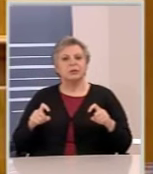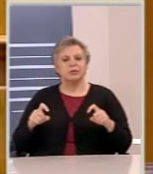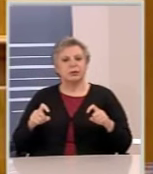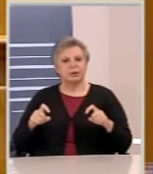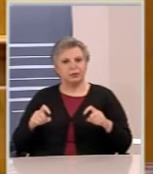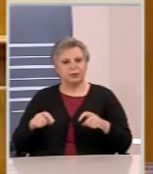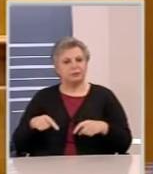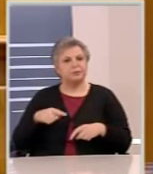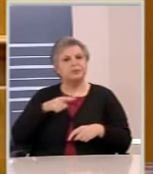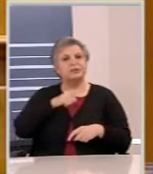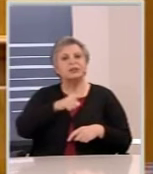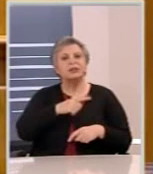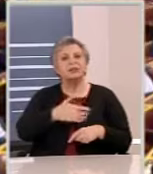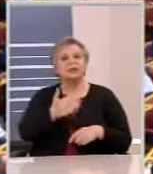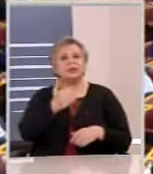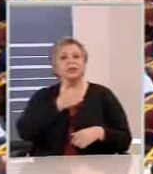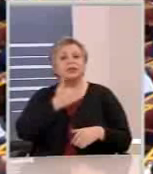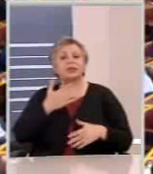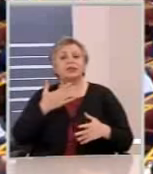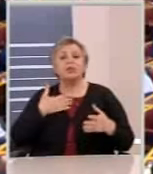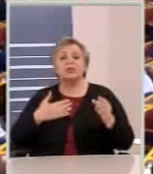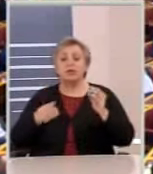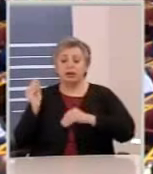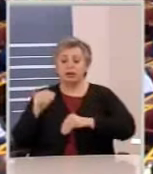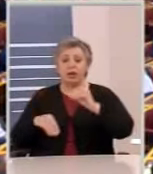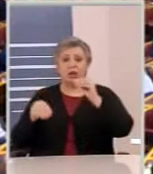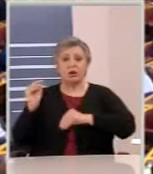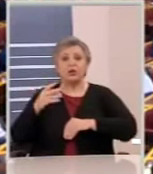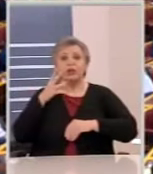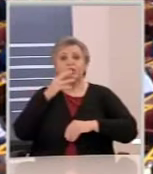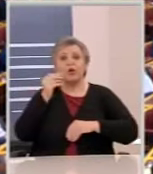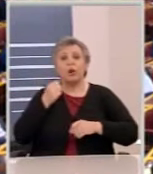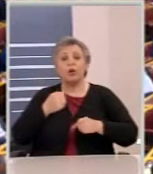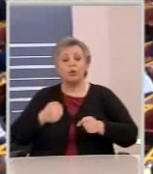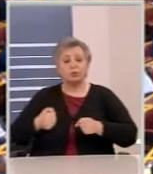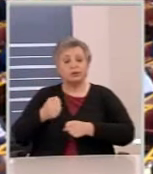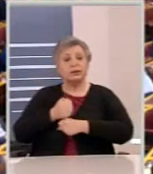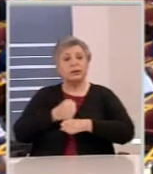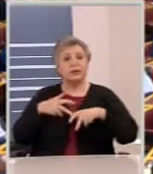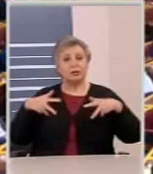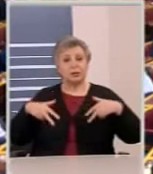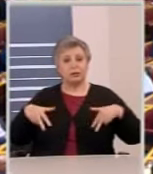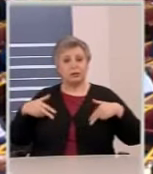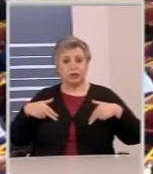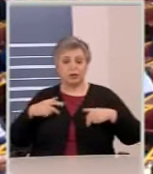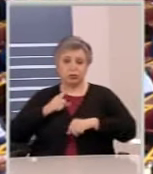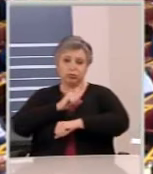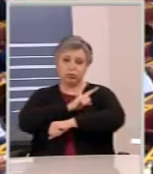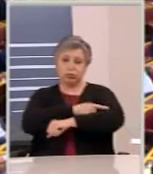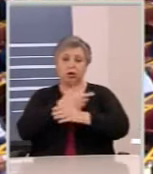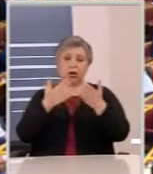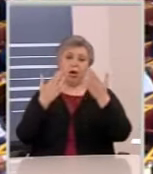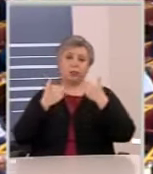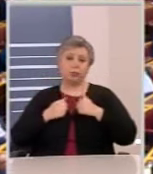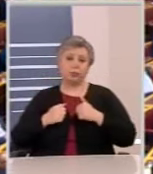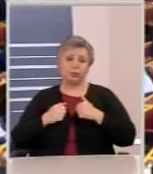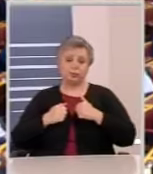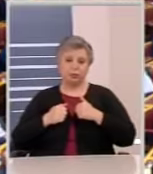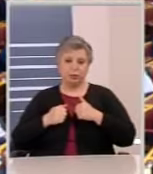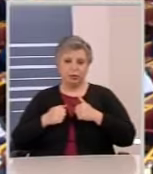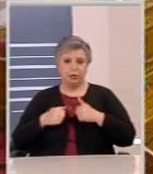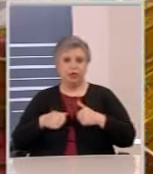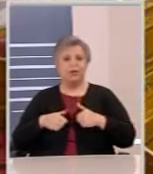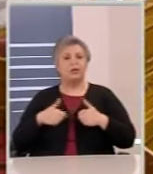ζητάτε εκλογές γιατί λέει είναι αυτή η κυβέρνηση ανίκανη. Μάλιστα. Είναι ανίκανη μια κυβέρνηση